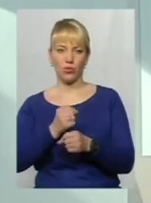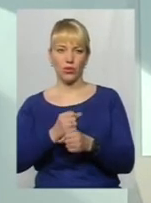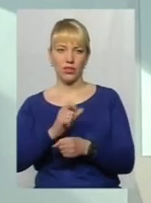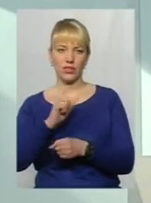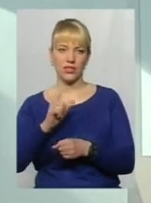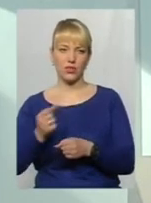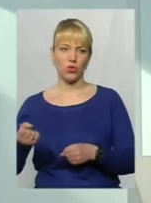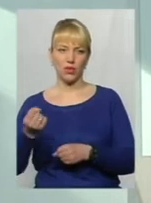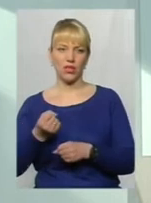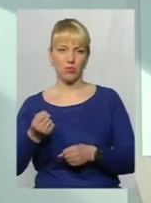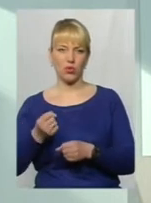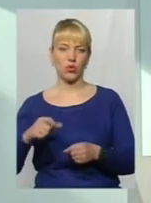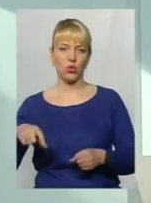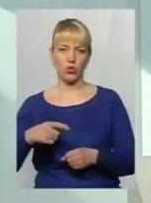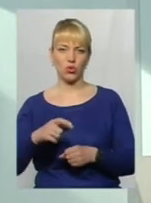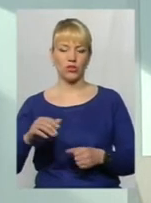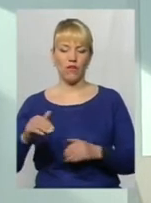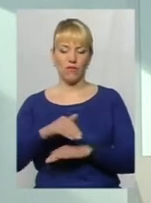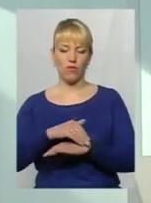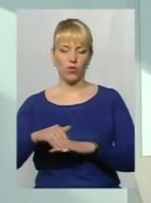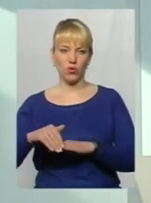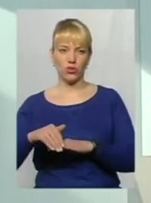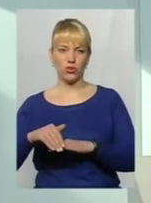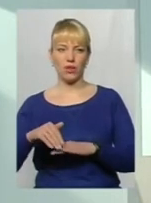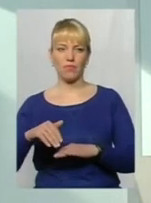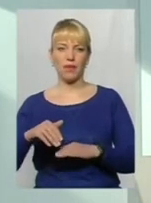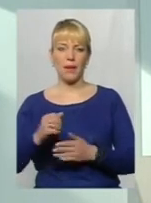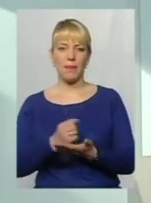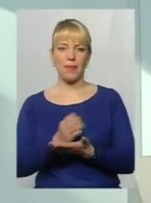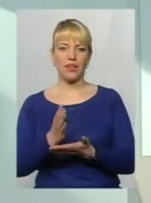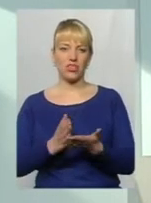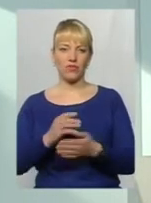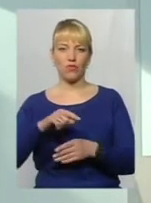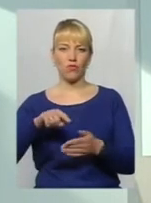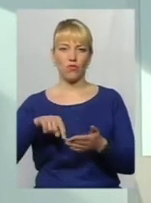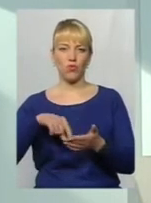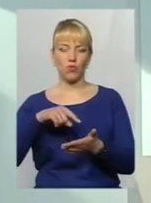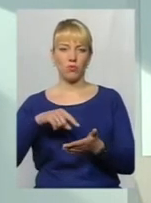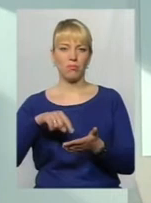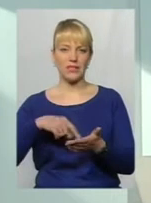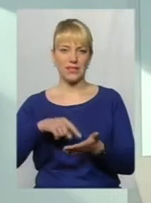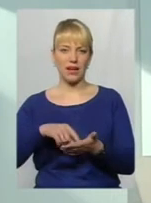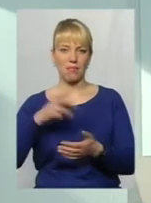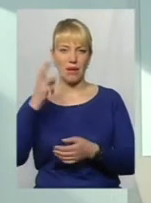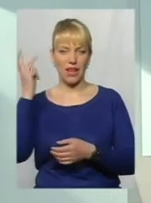утримання вулично-дорожньої мережі міста Хмельницького. Тобто,